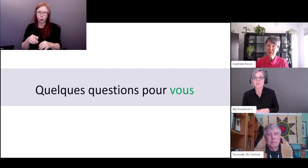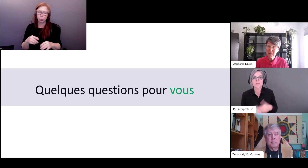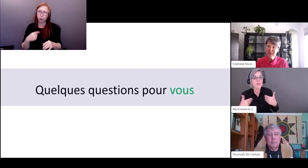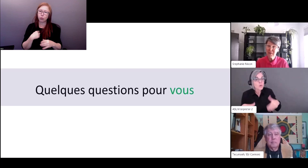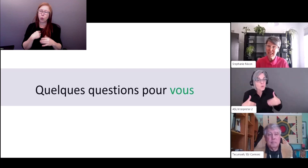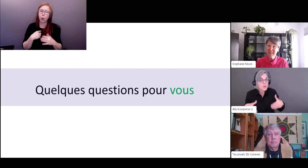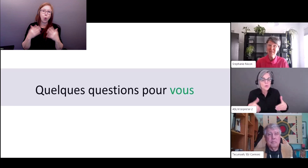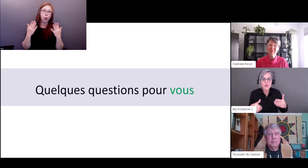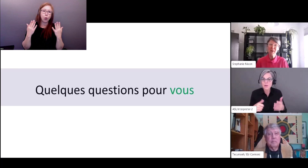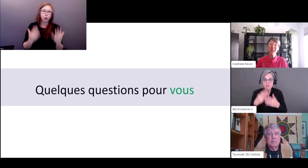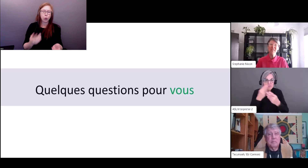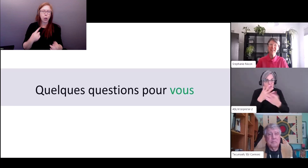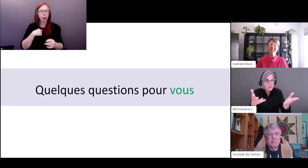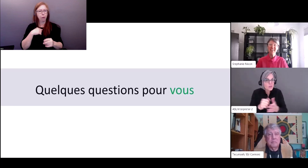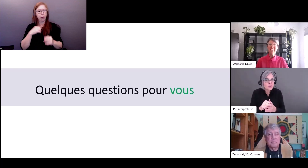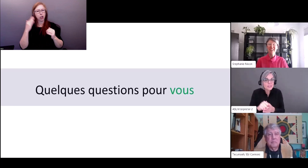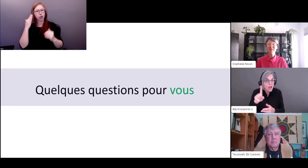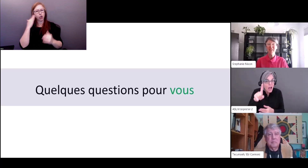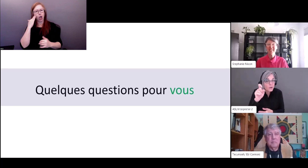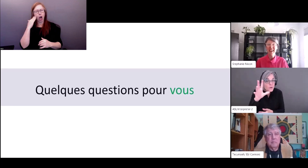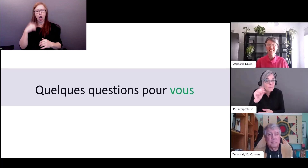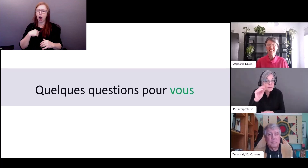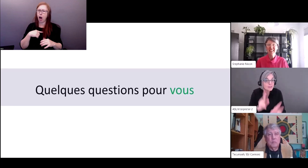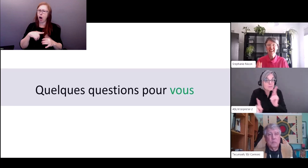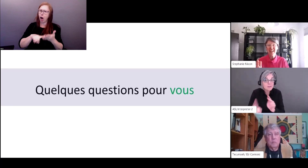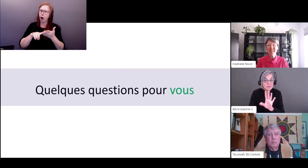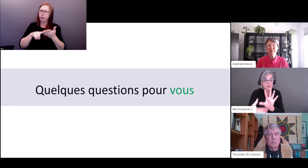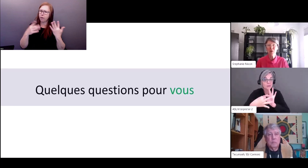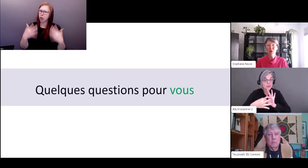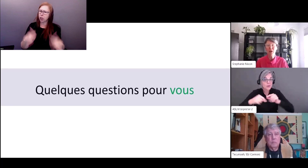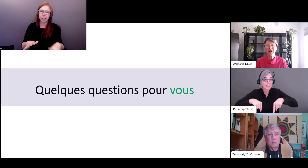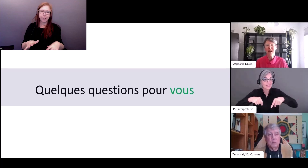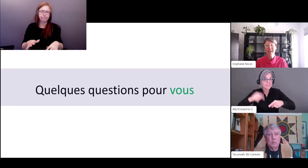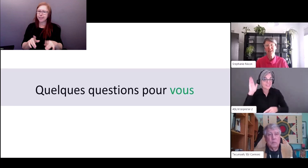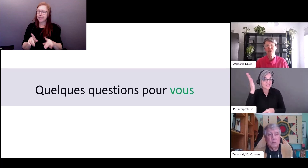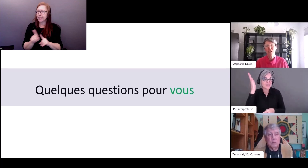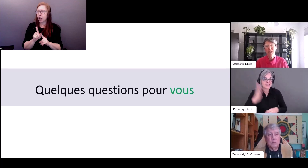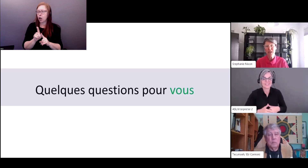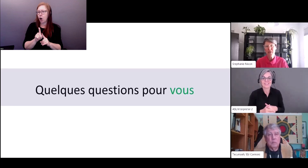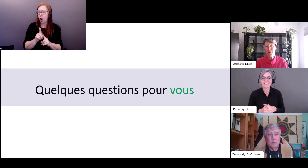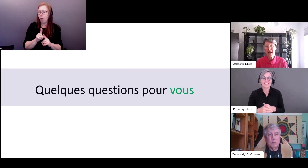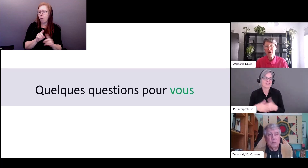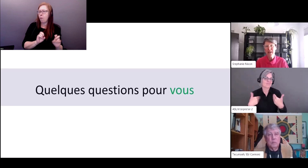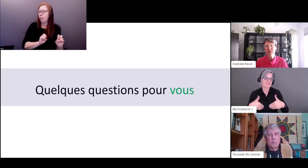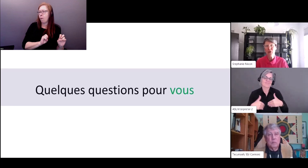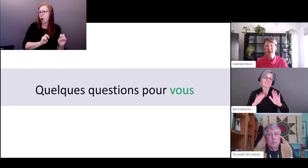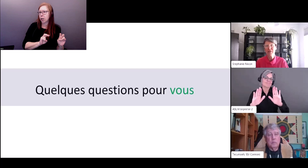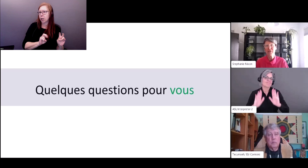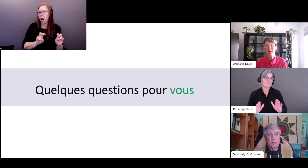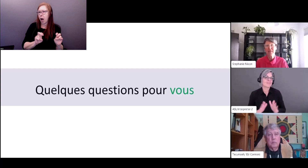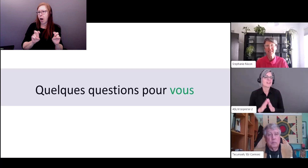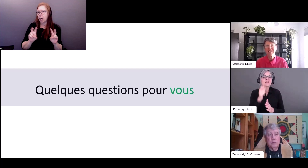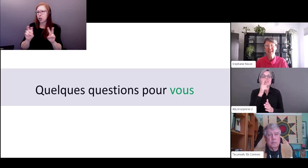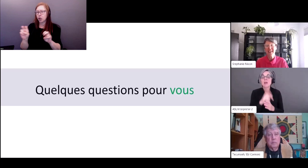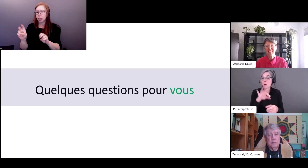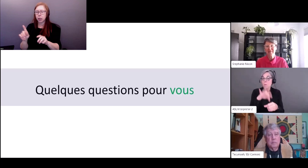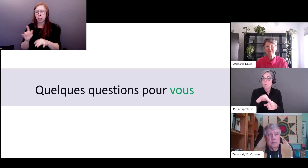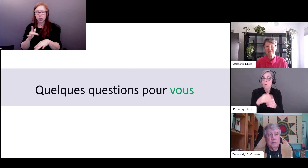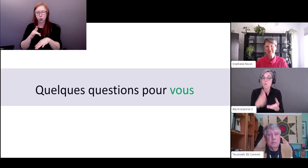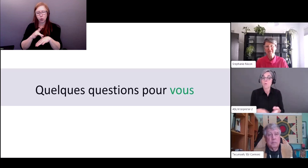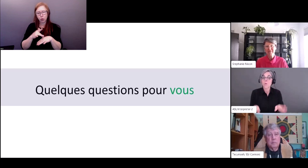nous avons 150 personnes qui ont déjà répondu à ce sondage